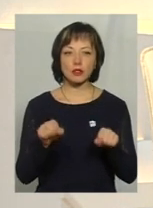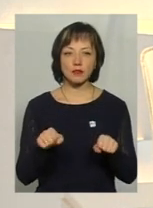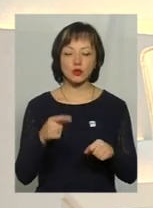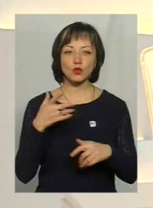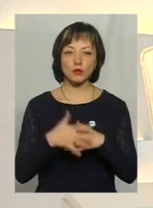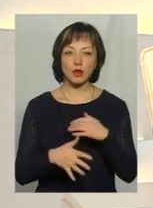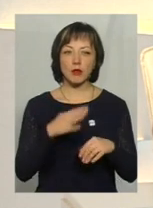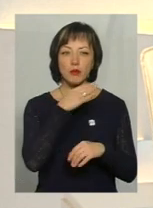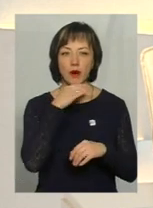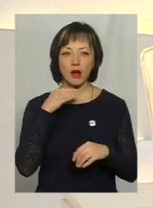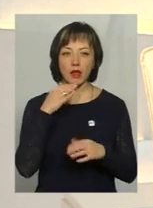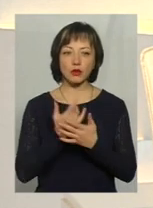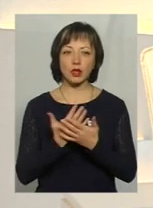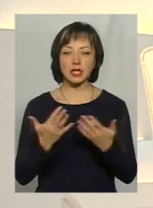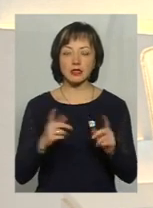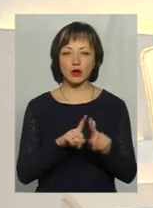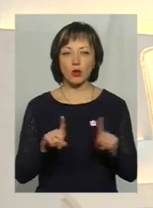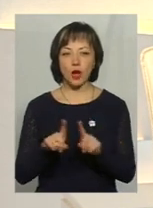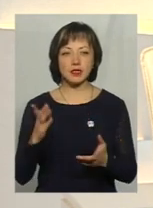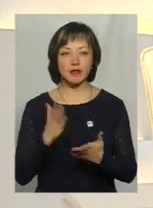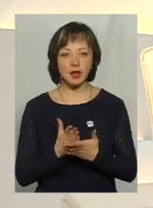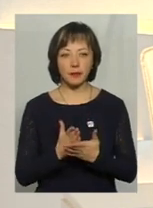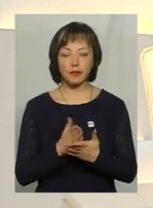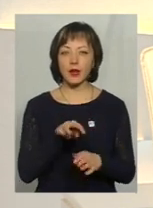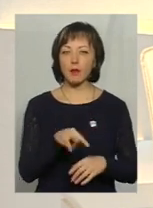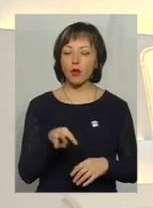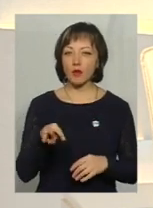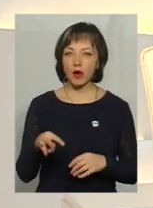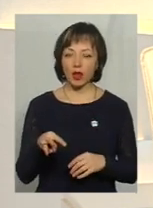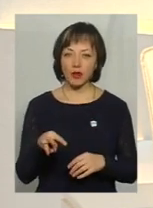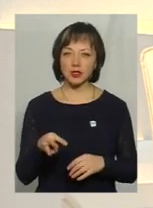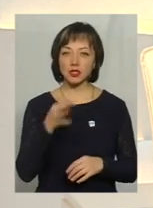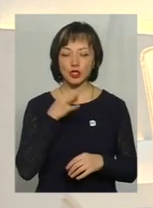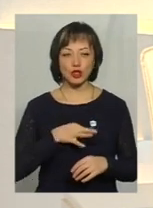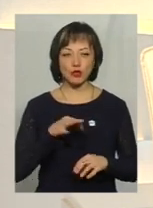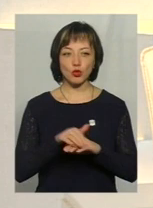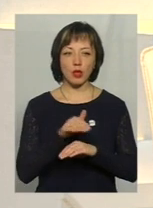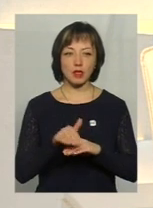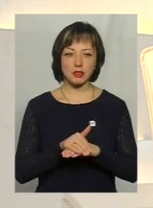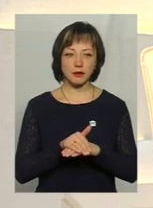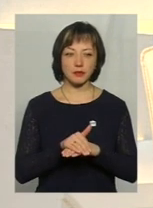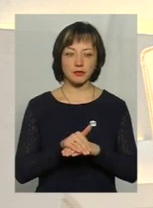зрозуміло, дуже багато різних нюансів є. Миколу Миколаївичу, скажіть, будь ласка,